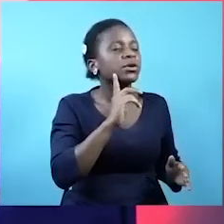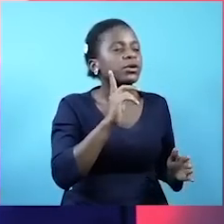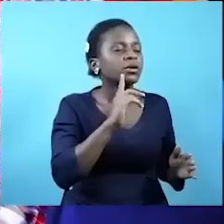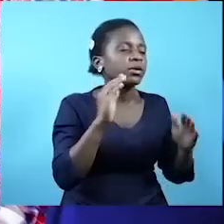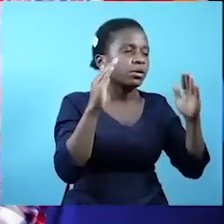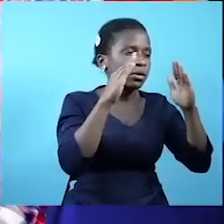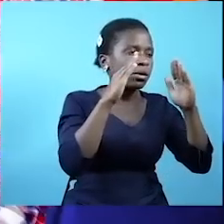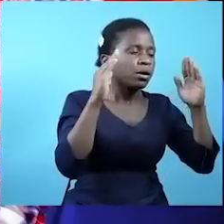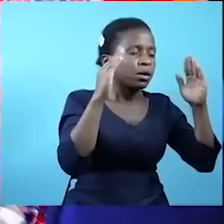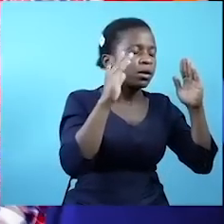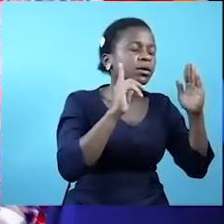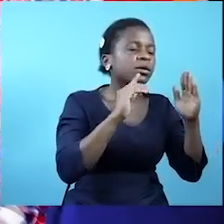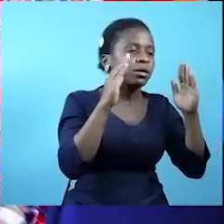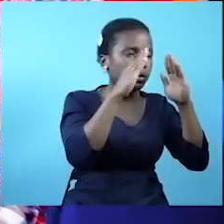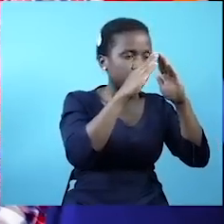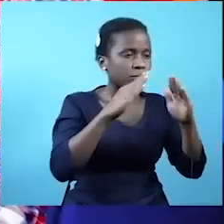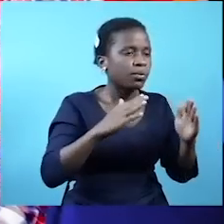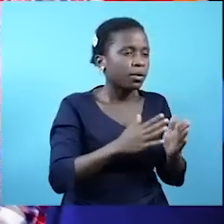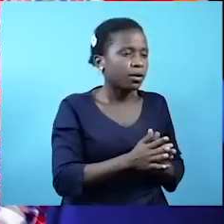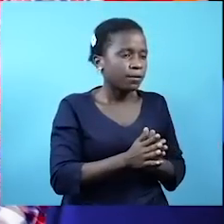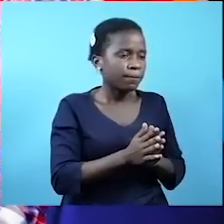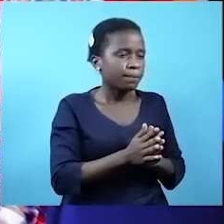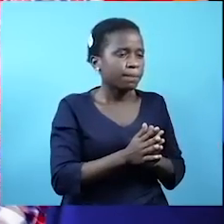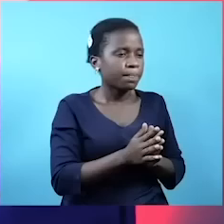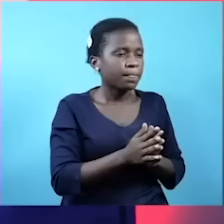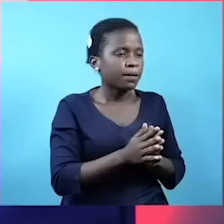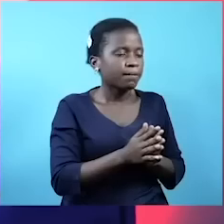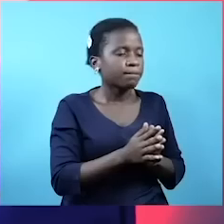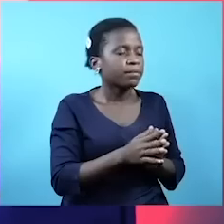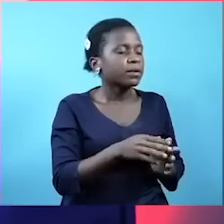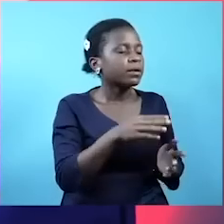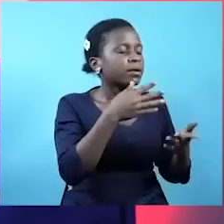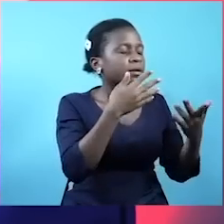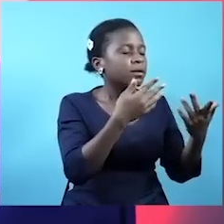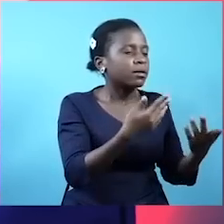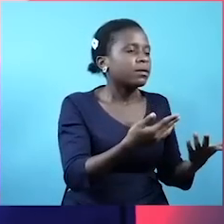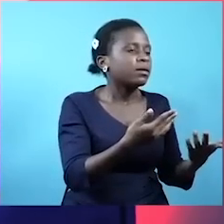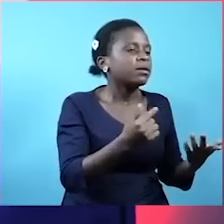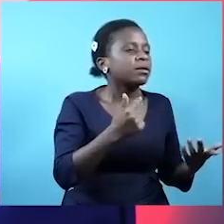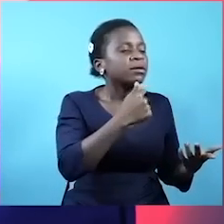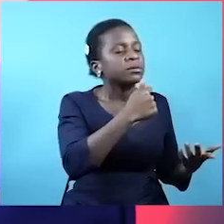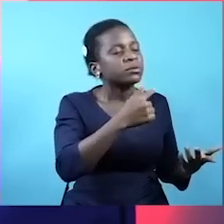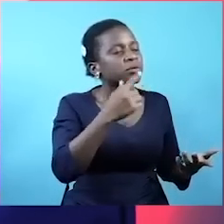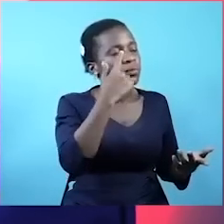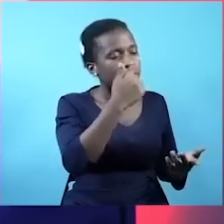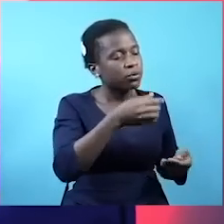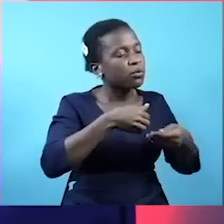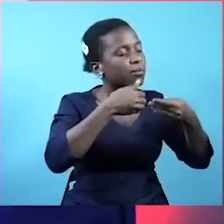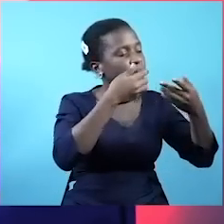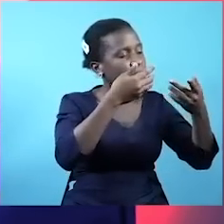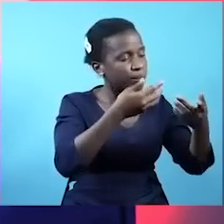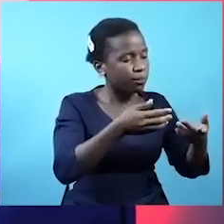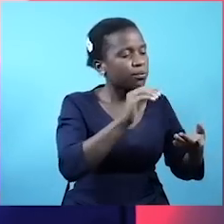kwenye kirimo. Ebu fikiria. Tire on moja. Uipereke kwenye kuchimba maji.